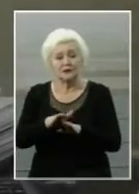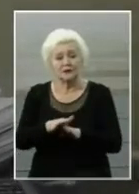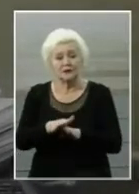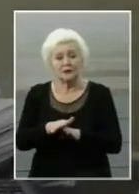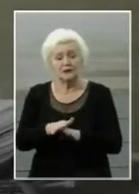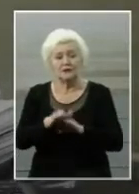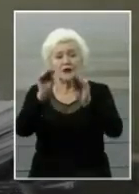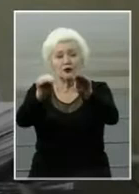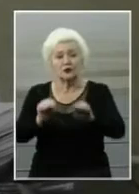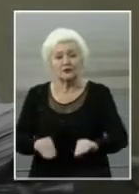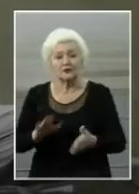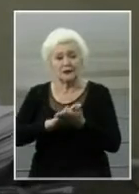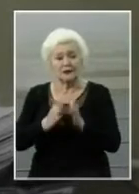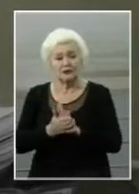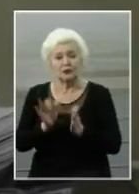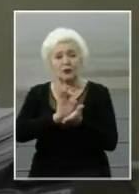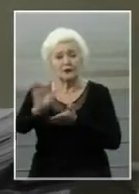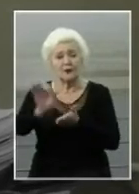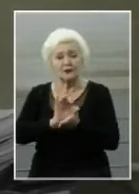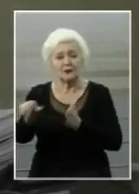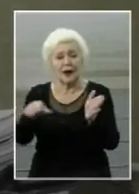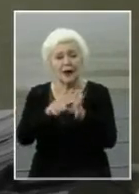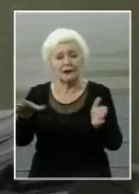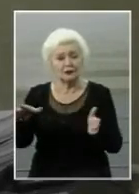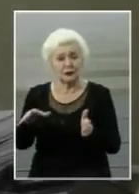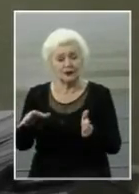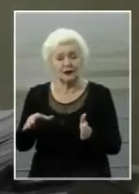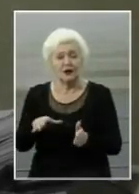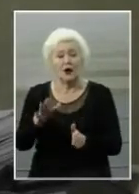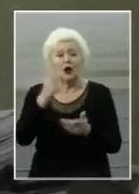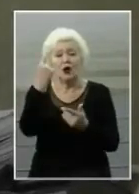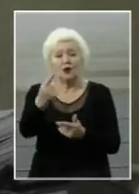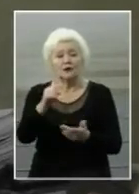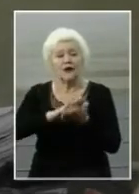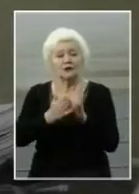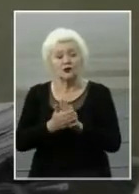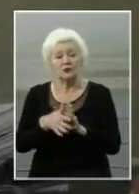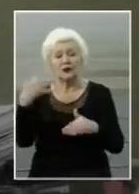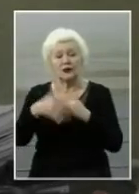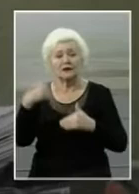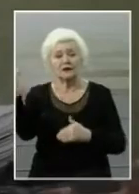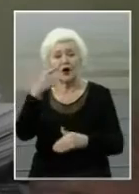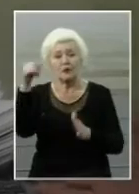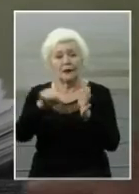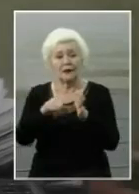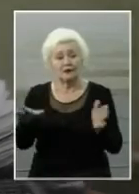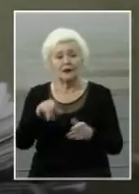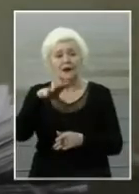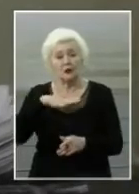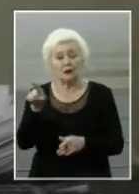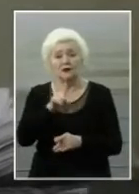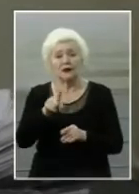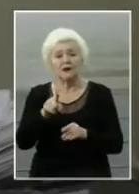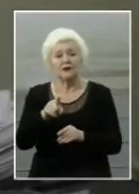укладання договорів на постачання електроенергії. Одна з умов «Херсонобленерго» була, щоб